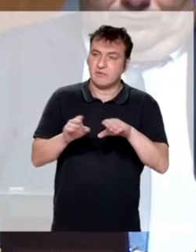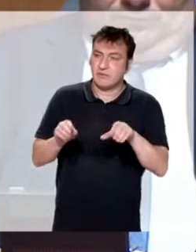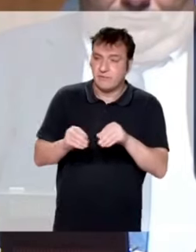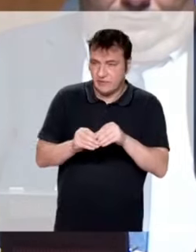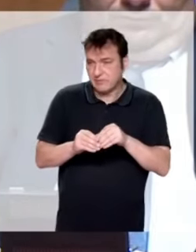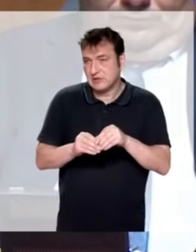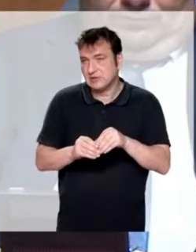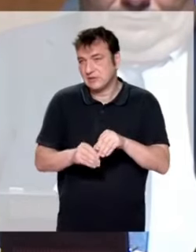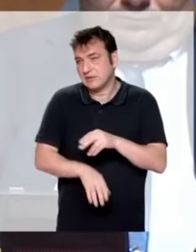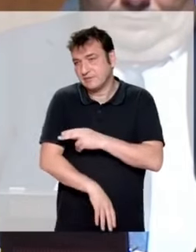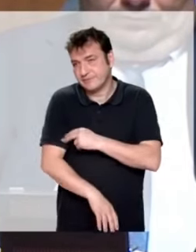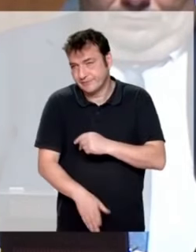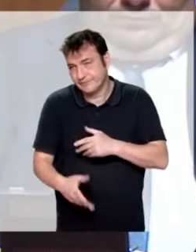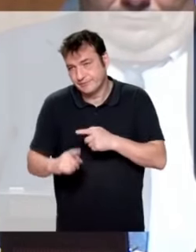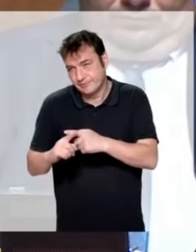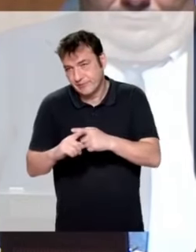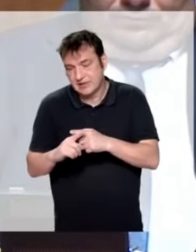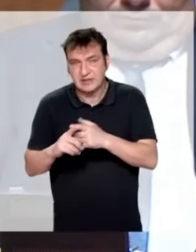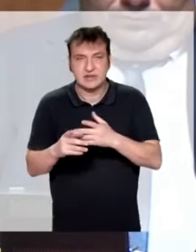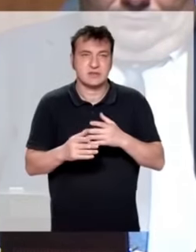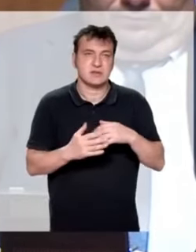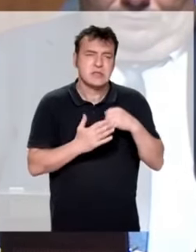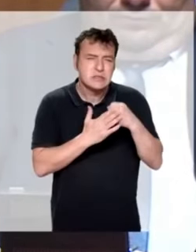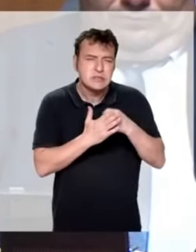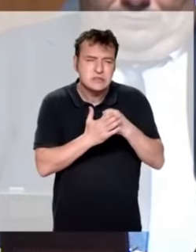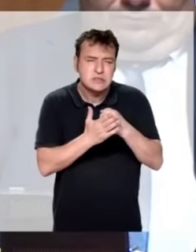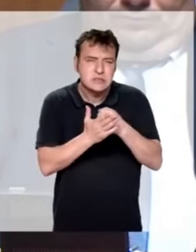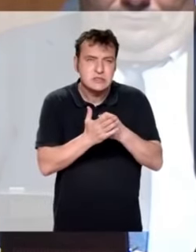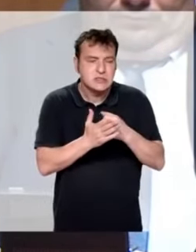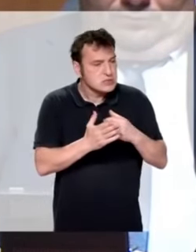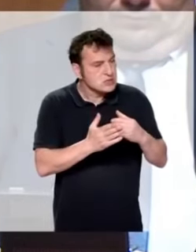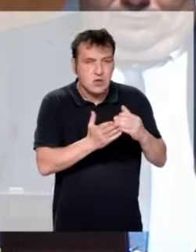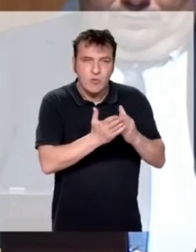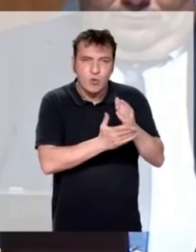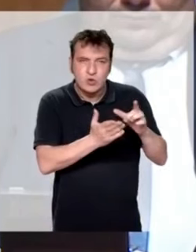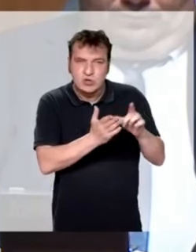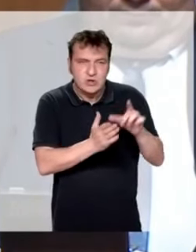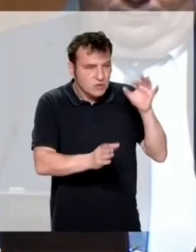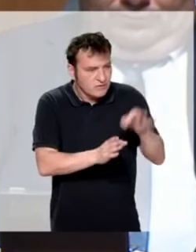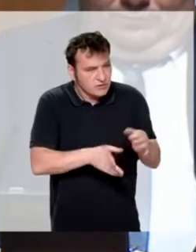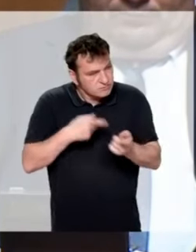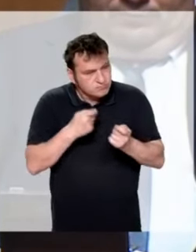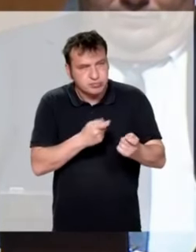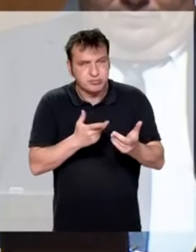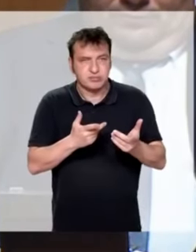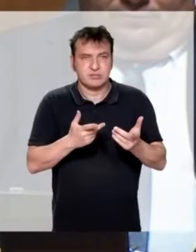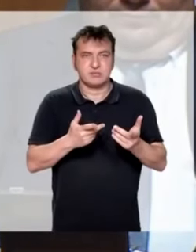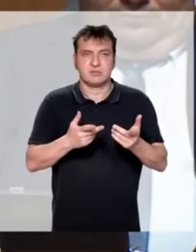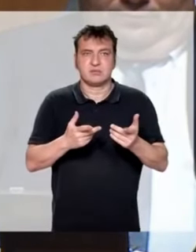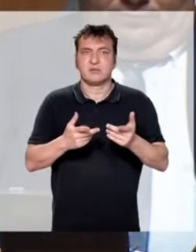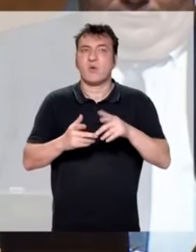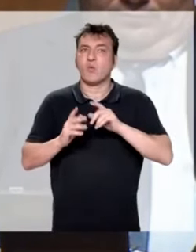familles. Cet acharnement a conduit à l'adoption à marche forcée du projet de loi qui remet en cause le processus de